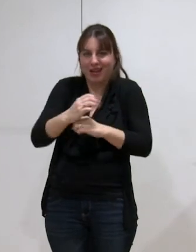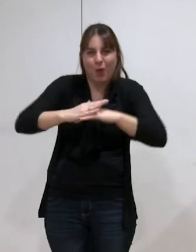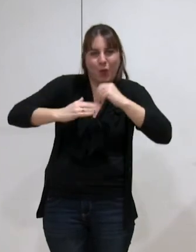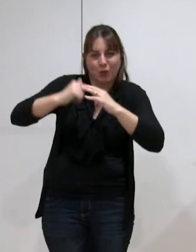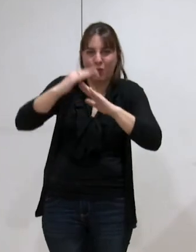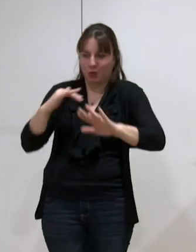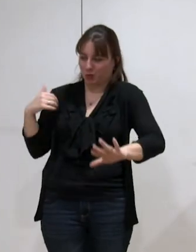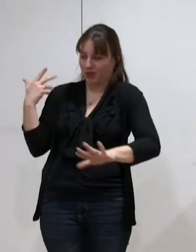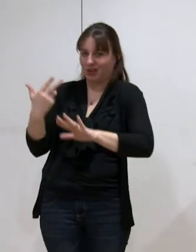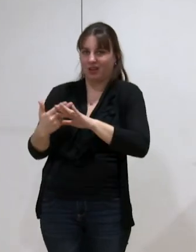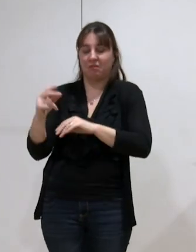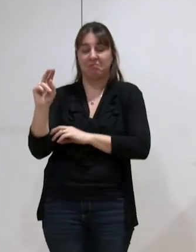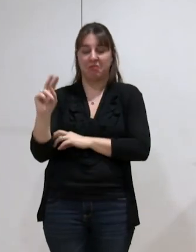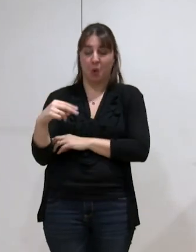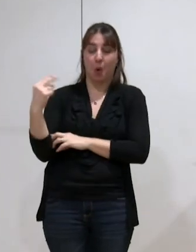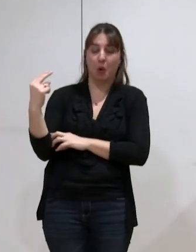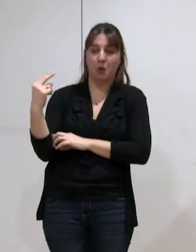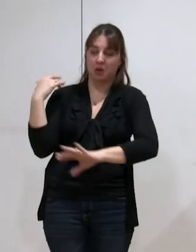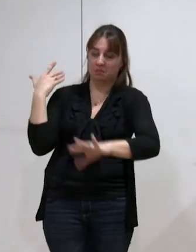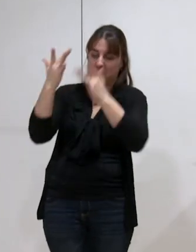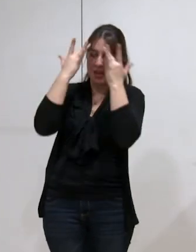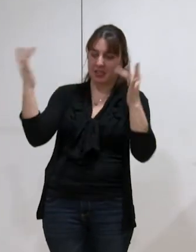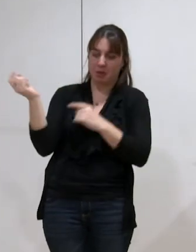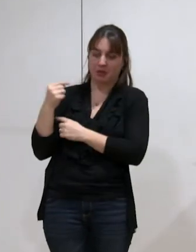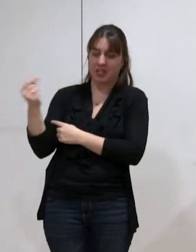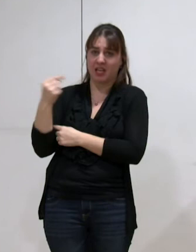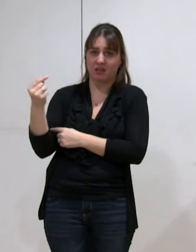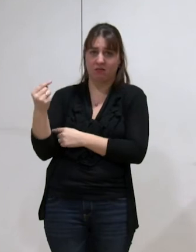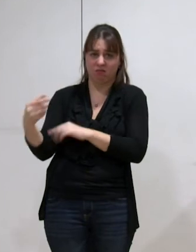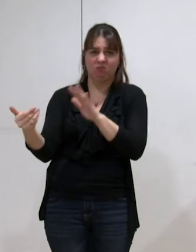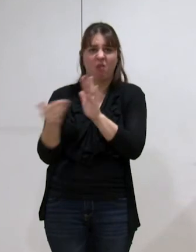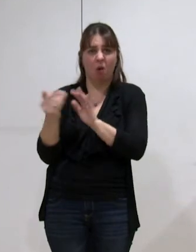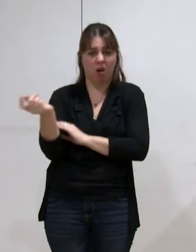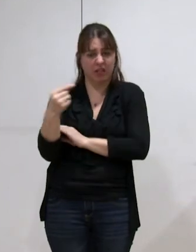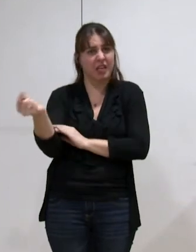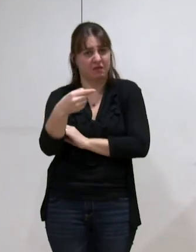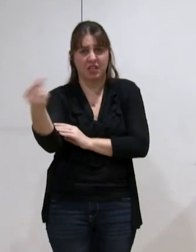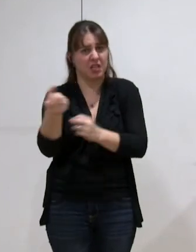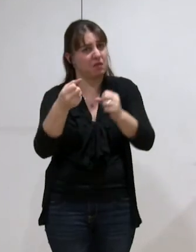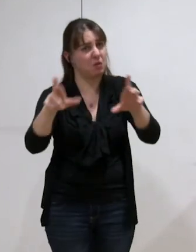qu'avec le recul, avec toutes ces expériences négatives, on continue dans cette manière de faire.